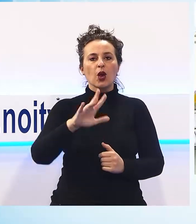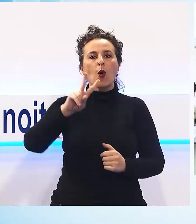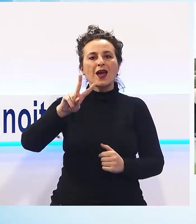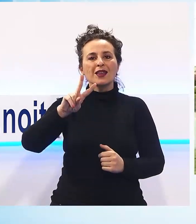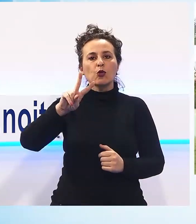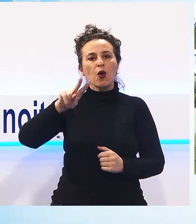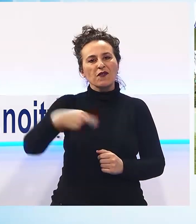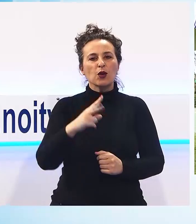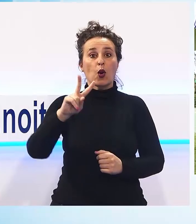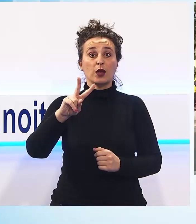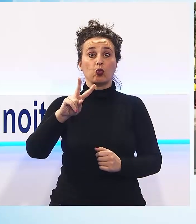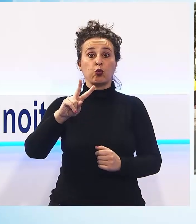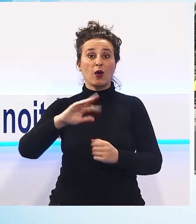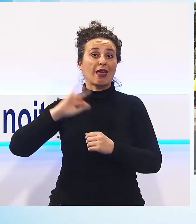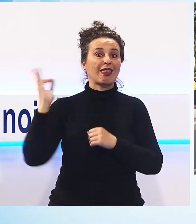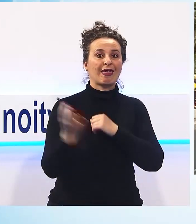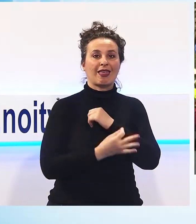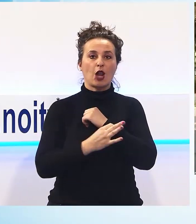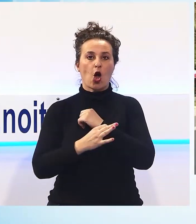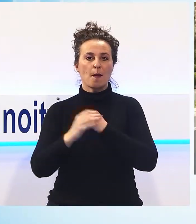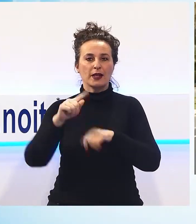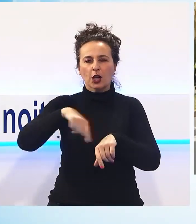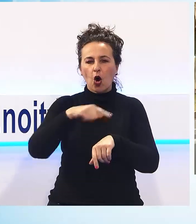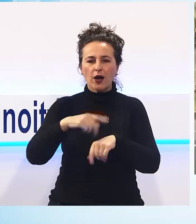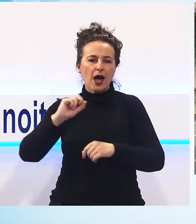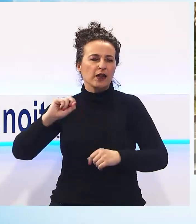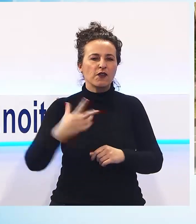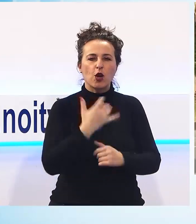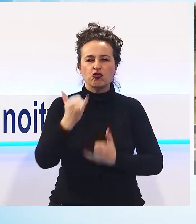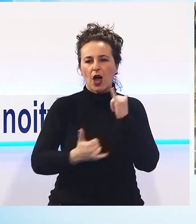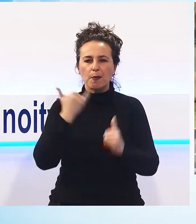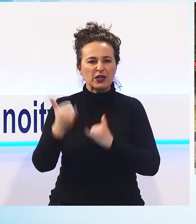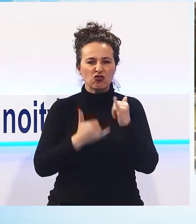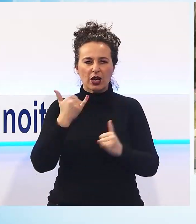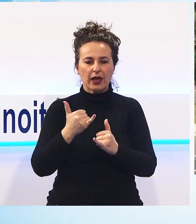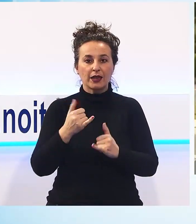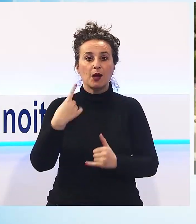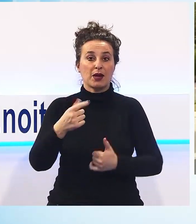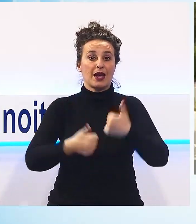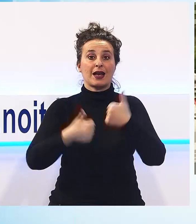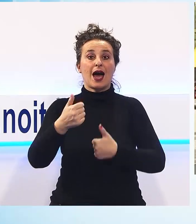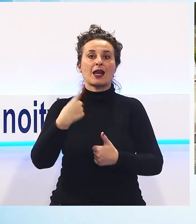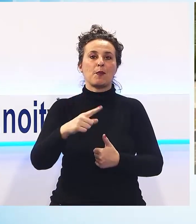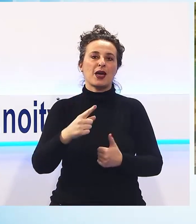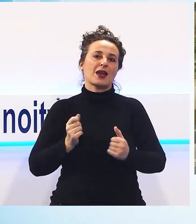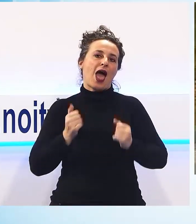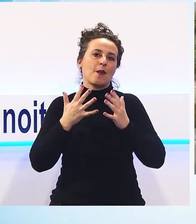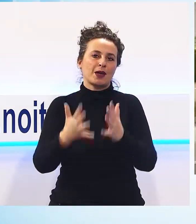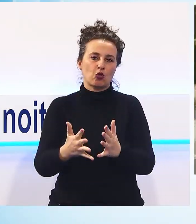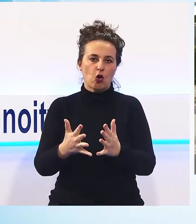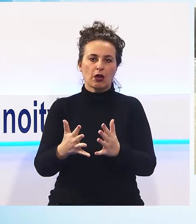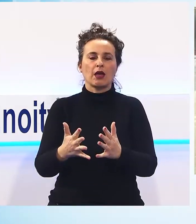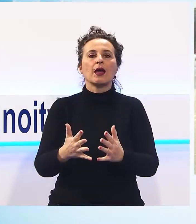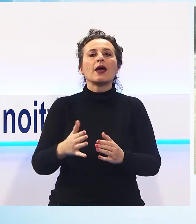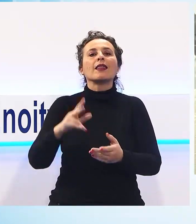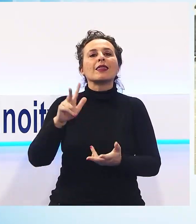orari di media. Il miglior tempo in assoluto della dodicesima edizione della corsa per amatori dilettanti è Under 23. È